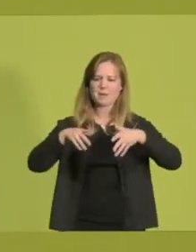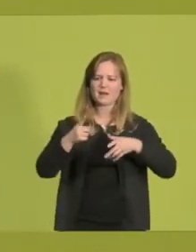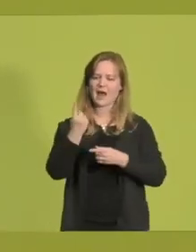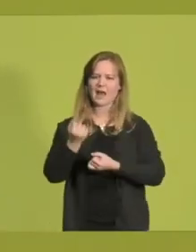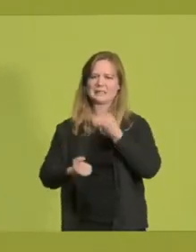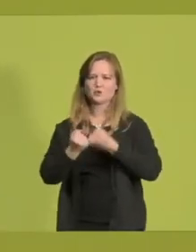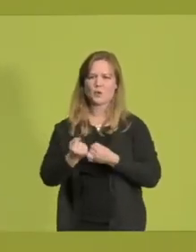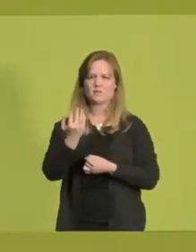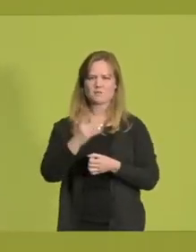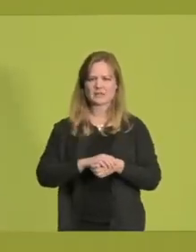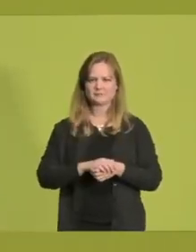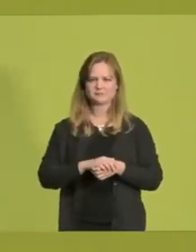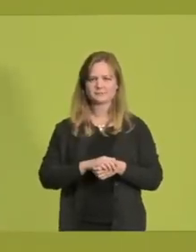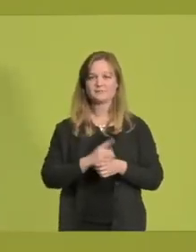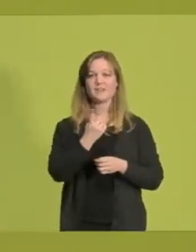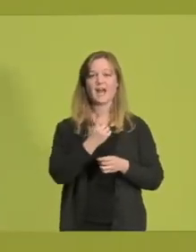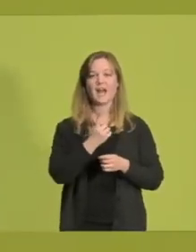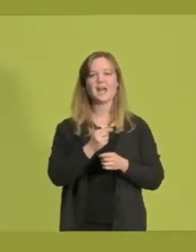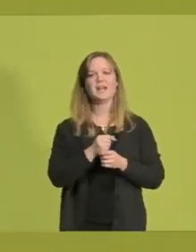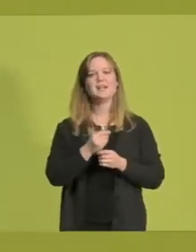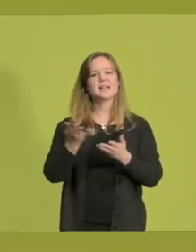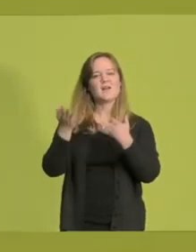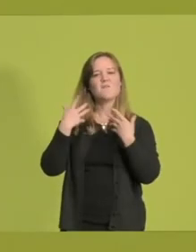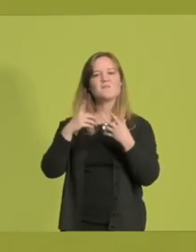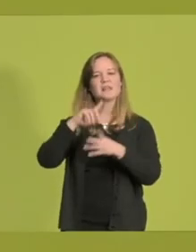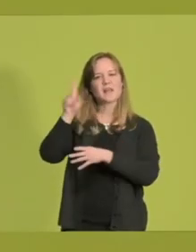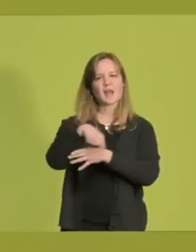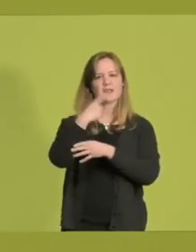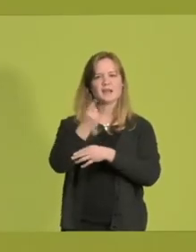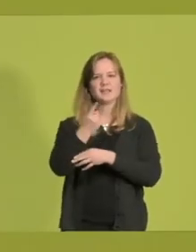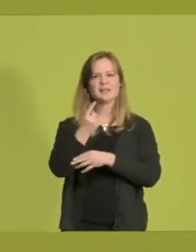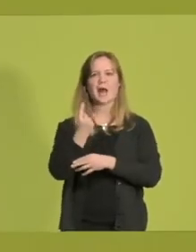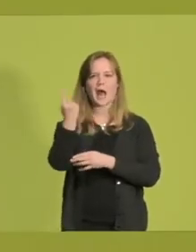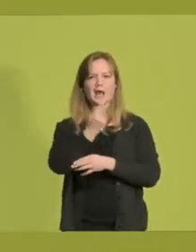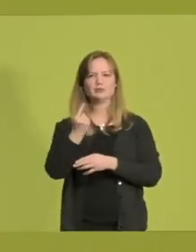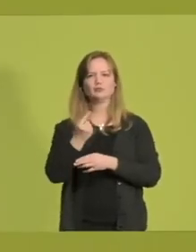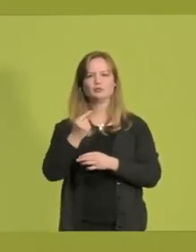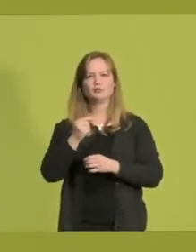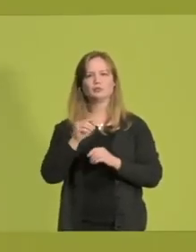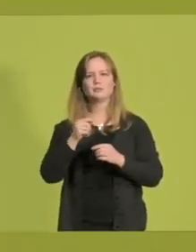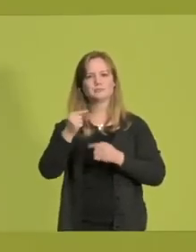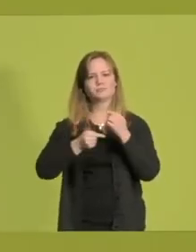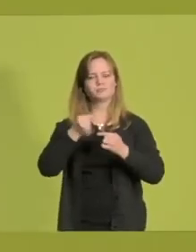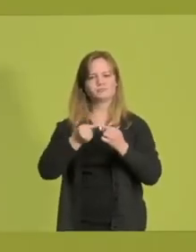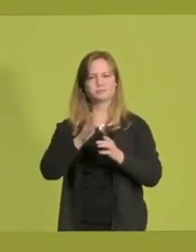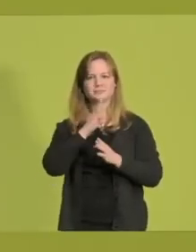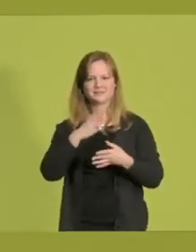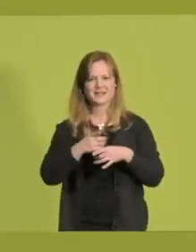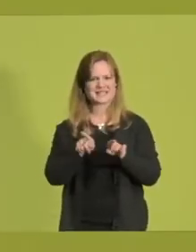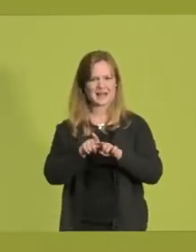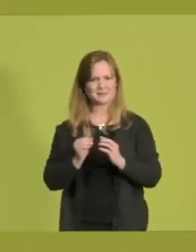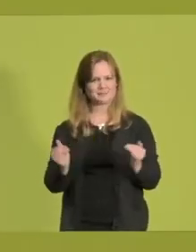Braunkohle gewonnen wird, kann eine Windenergieanlage in weniger als einer Stunde erzeugen. Wir können also die